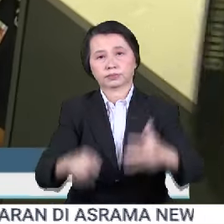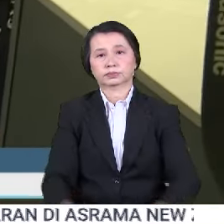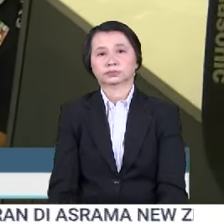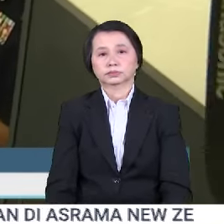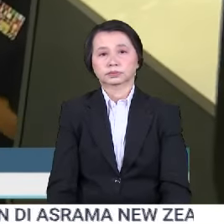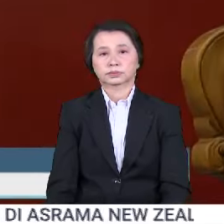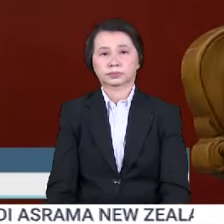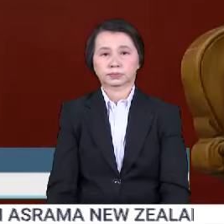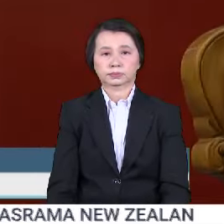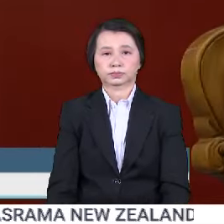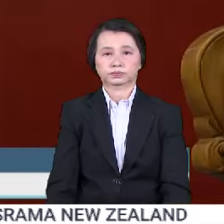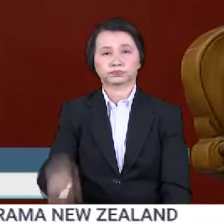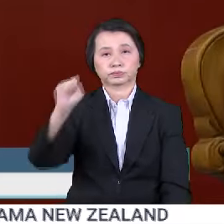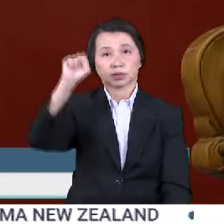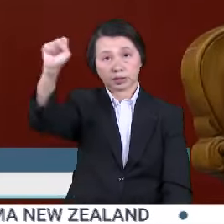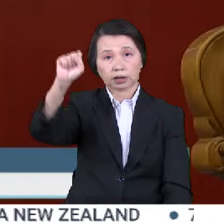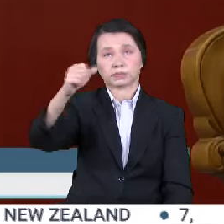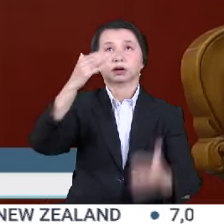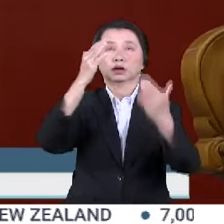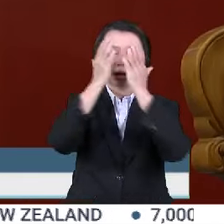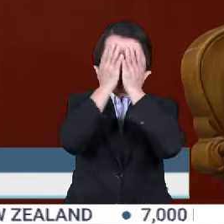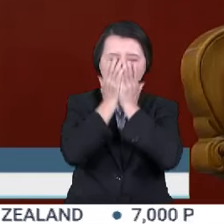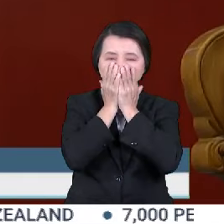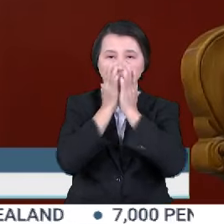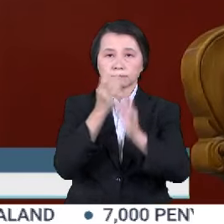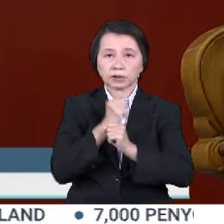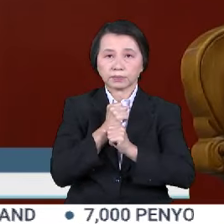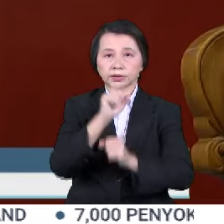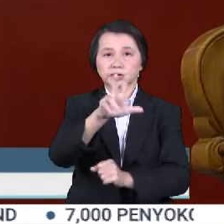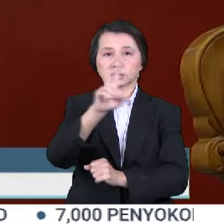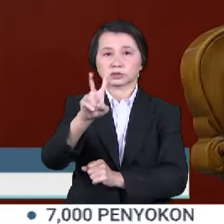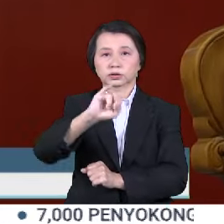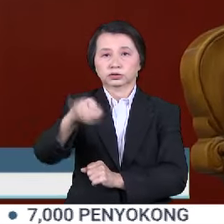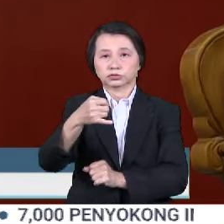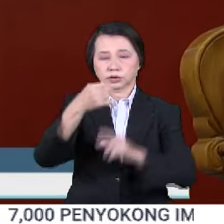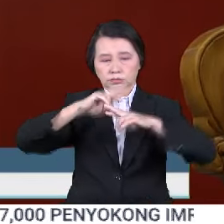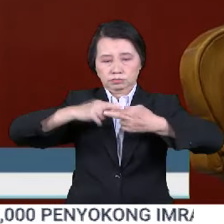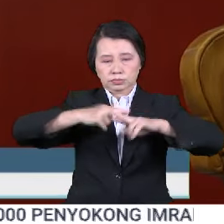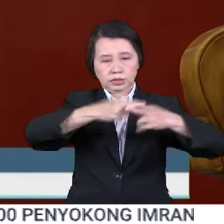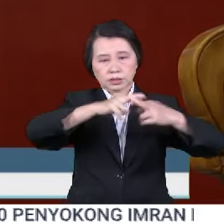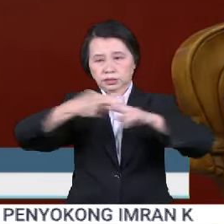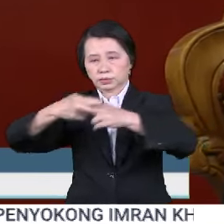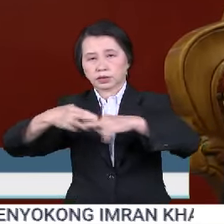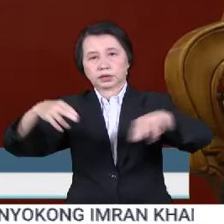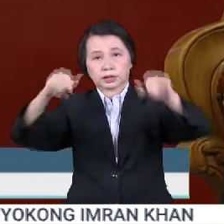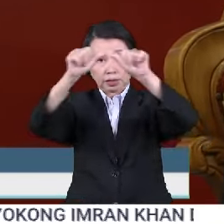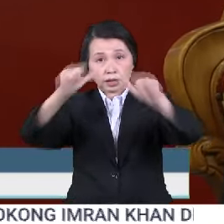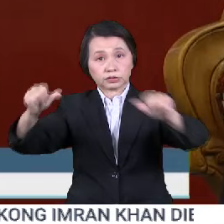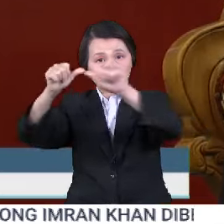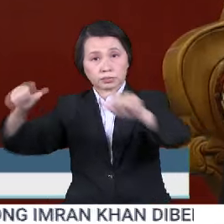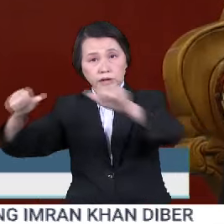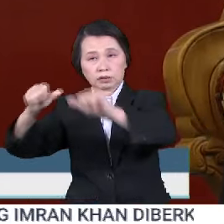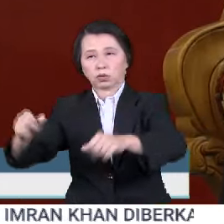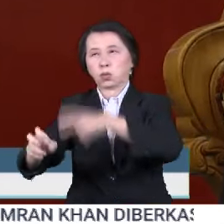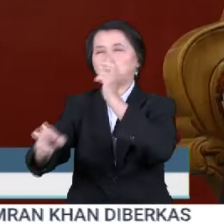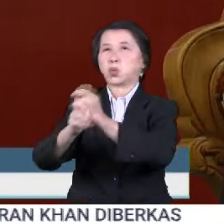Dan di Sabah Alhamdulillah kita dapat RM32 juta bagi membaiki kuartus-kuartus yang daif bagi